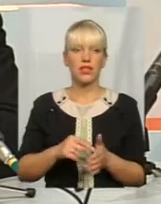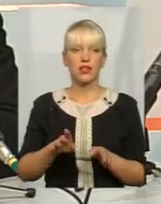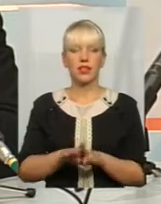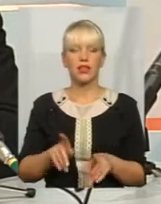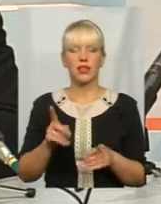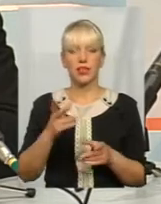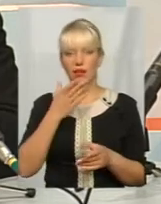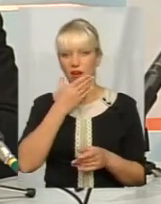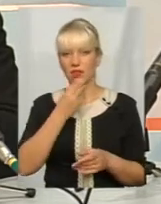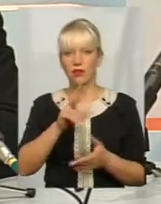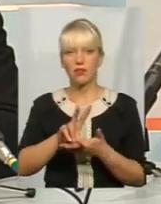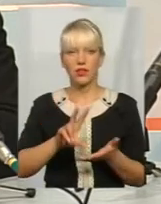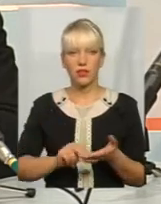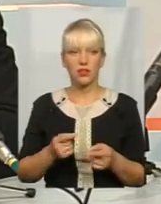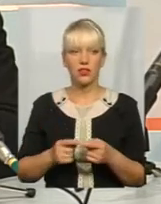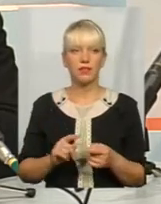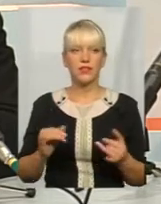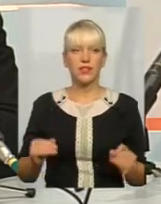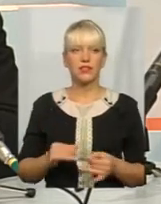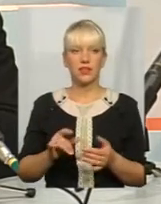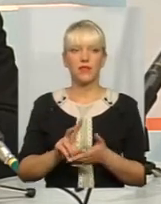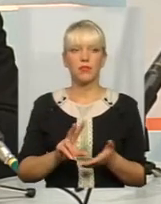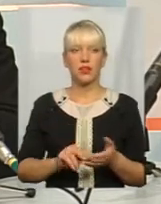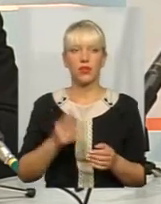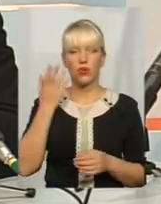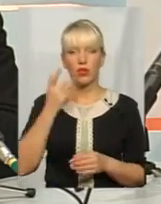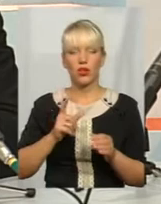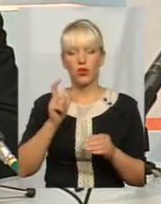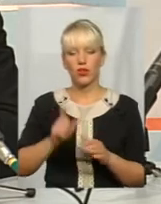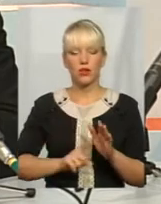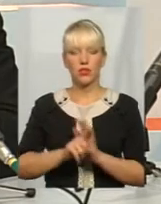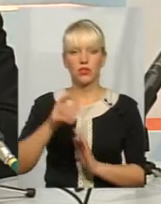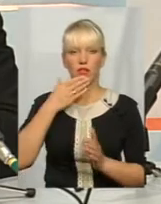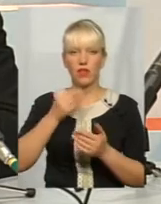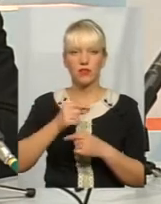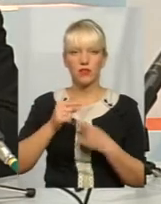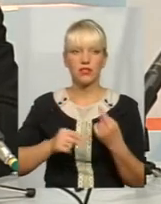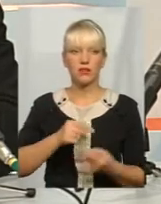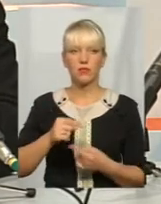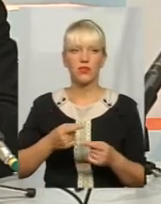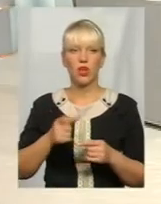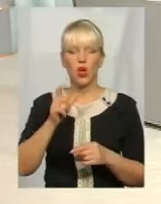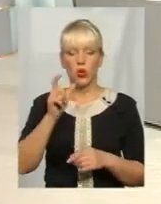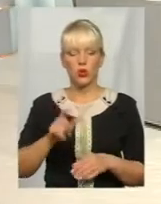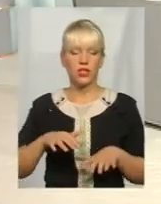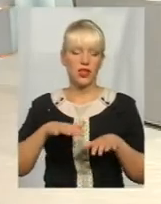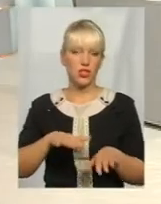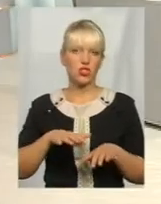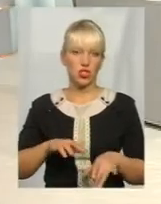приклади, коли людина розпочала власний бізнес, вона шіє костюми